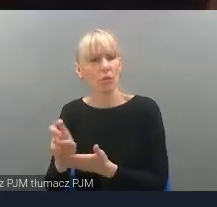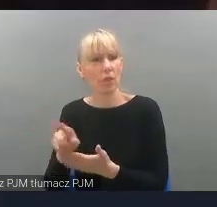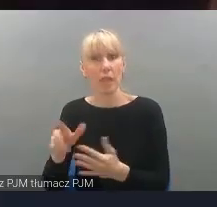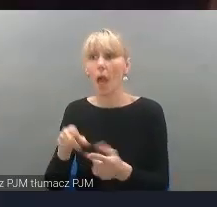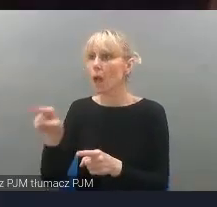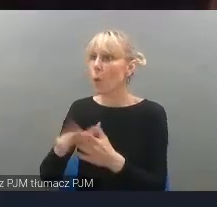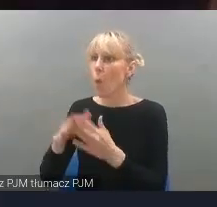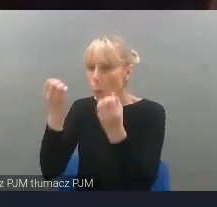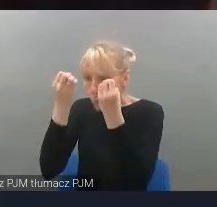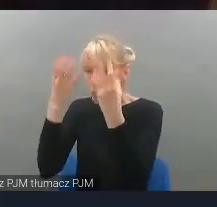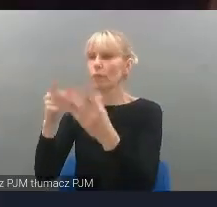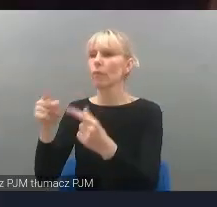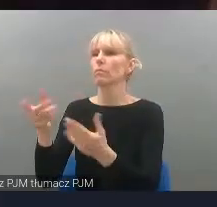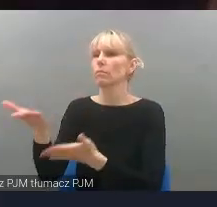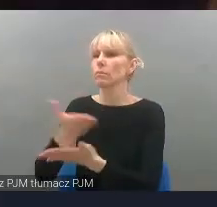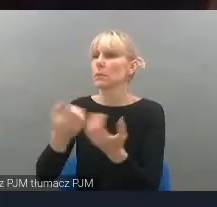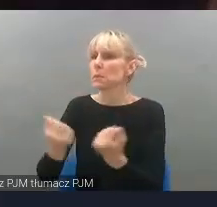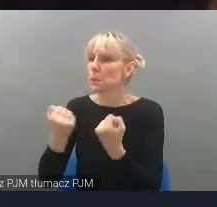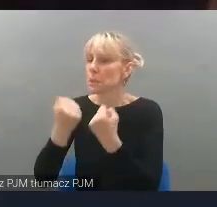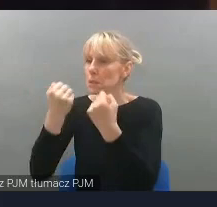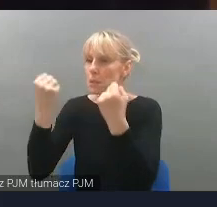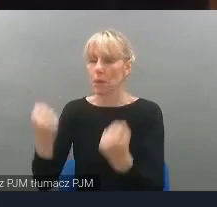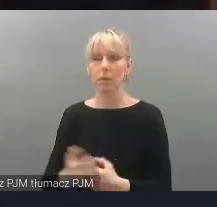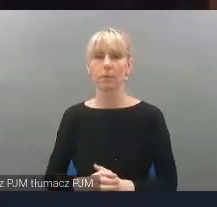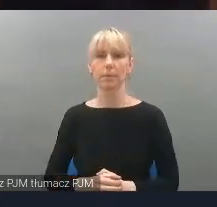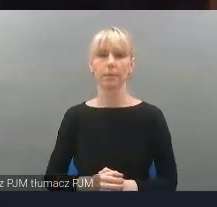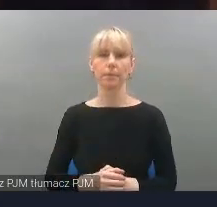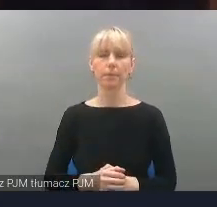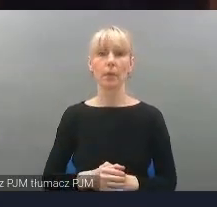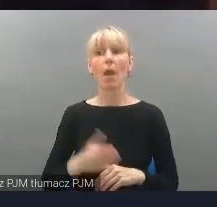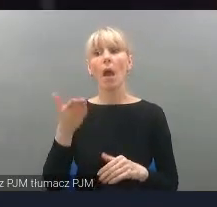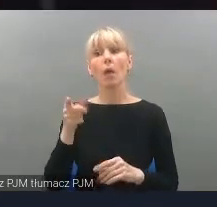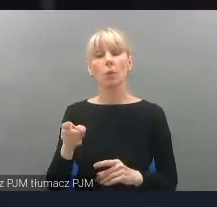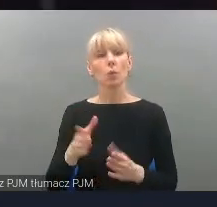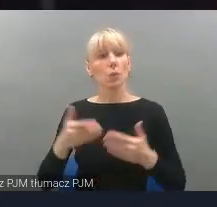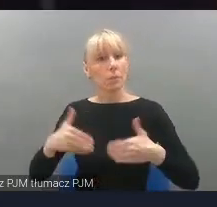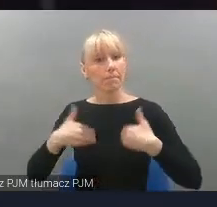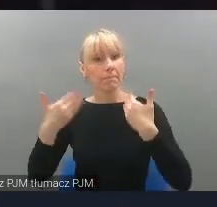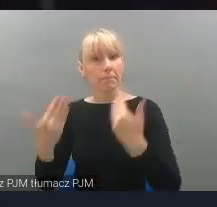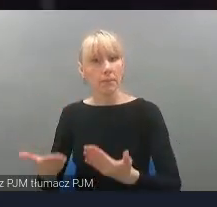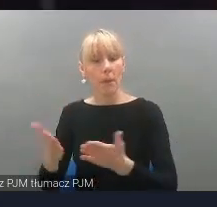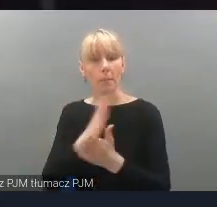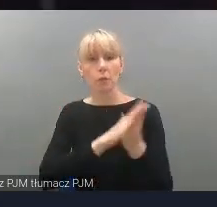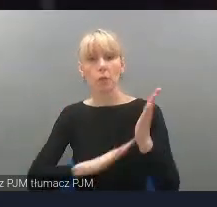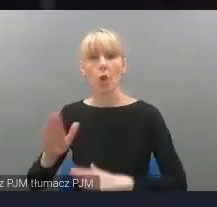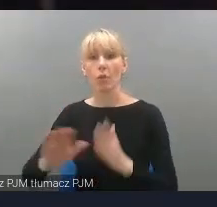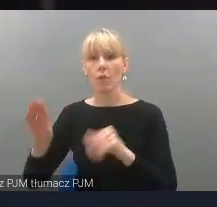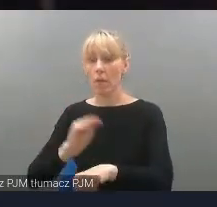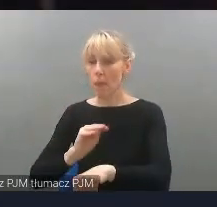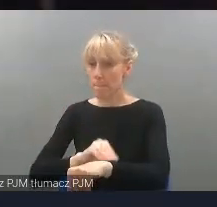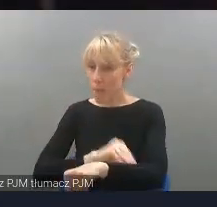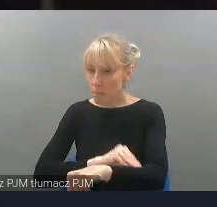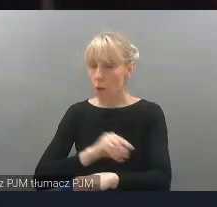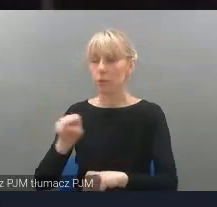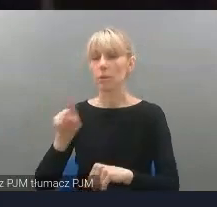zależy mi na tym, żeby te osoby uaktywnić, zależy mi na tym, żeby dać im narzędzia w specjalnie przygotowanych metodach do tego,